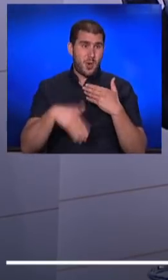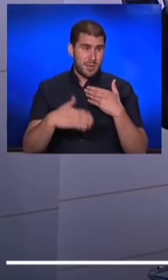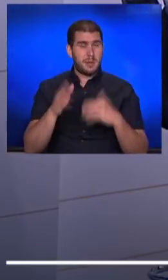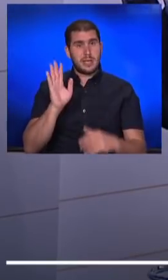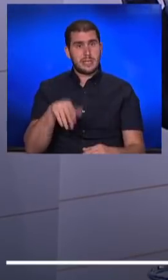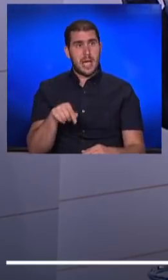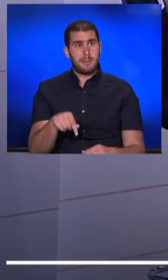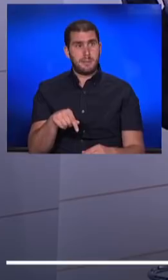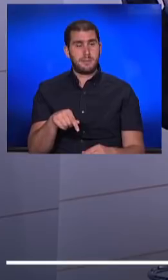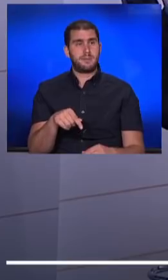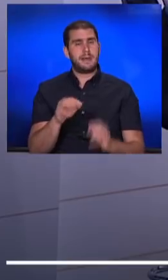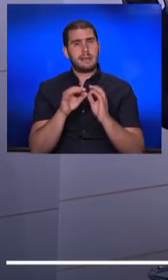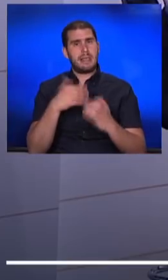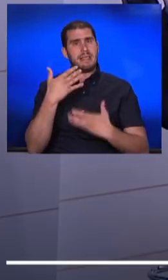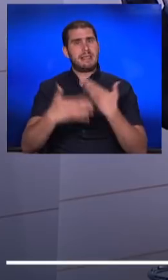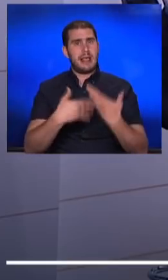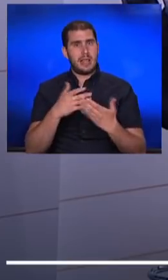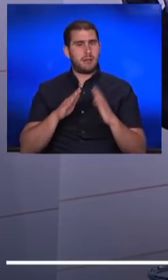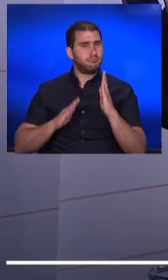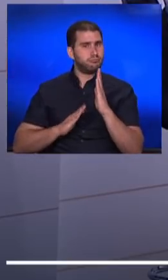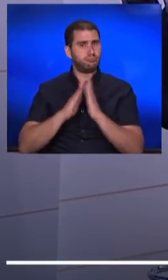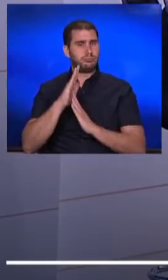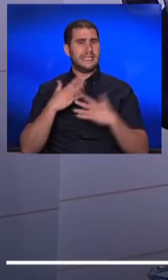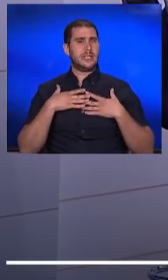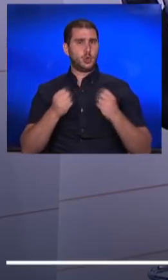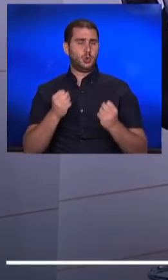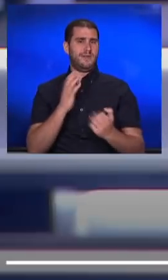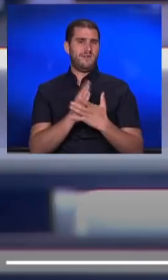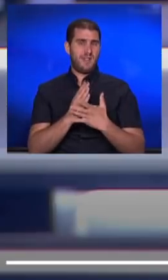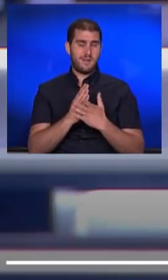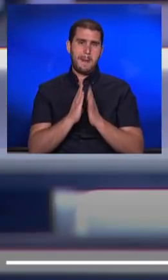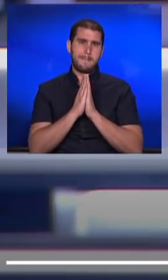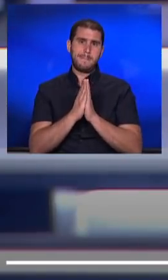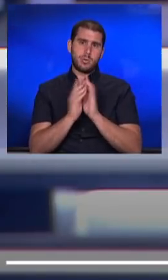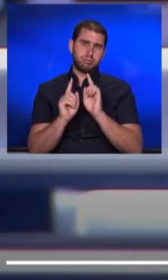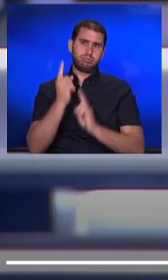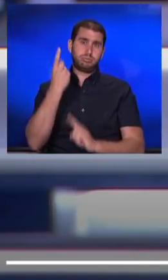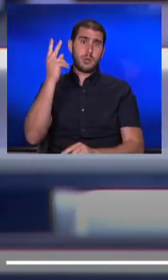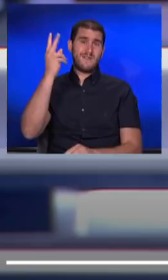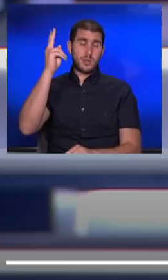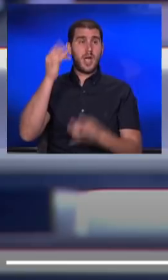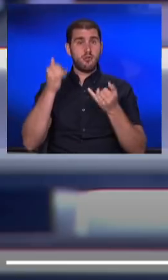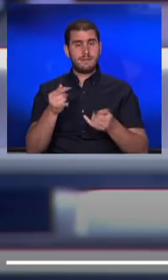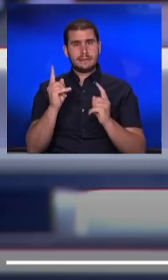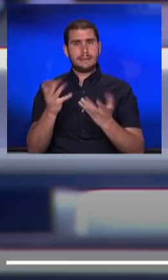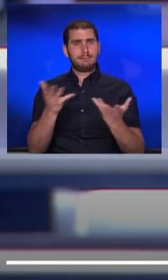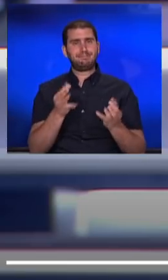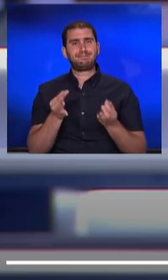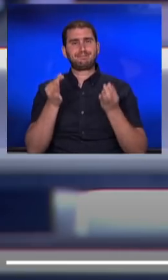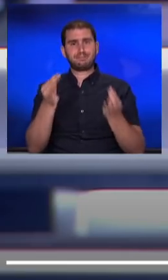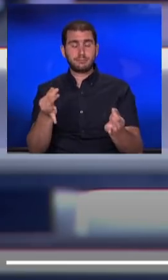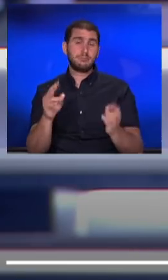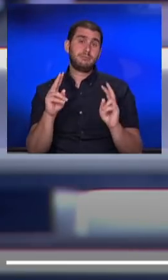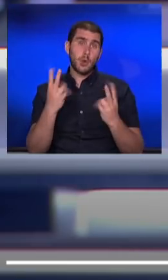כאן התחיל תהליך מאוד מועץ של התאוששות, והביקושים גדלים, ועכשיו נצטרך לדחות את זה. שוב,